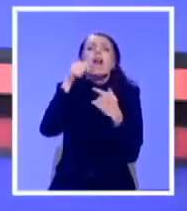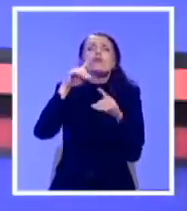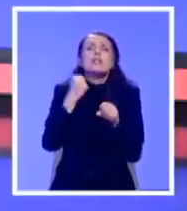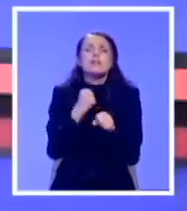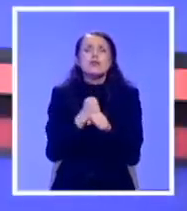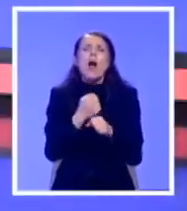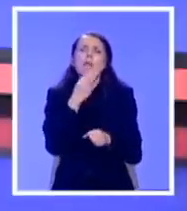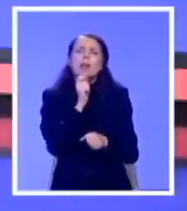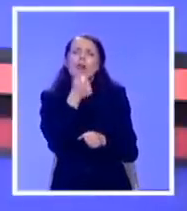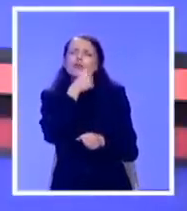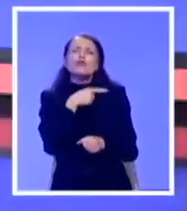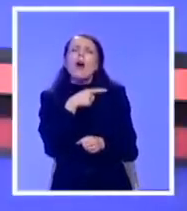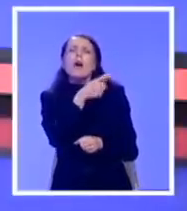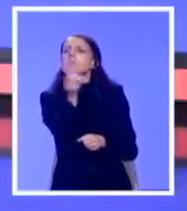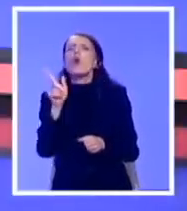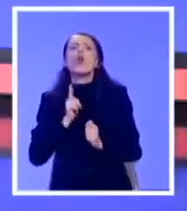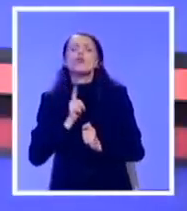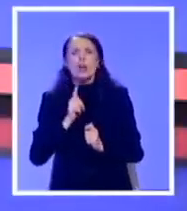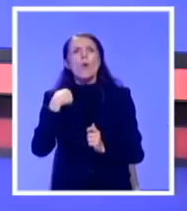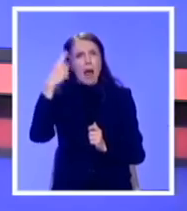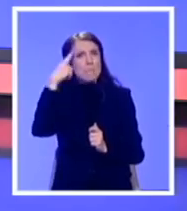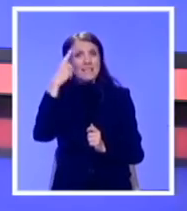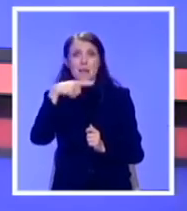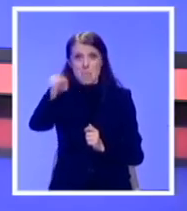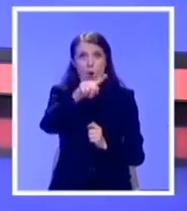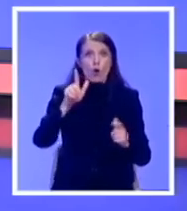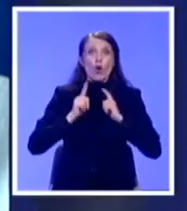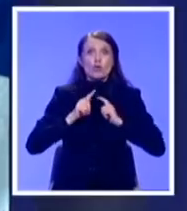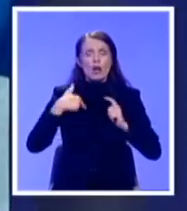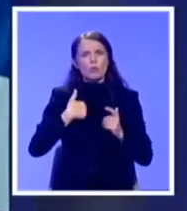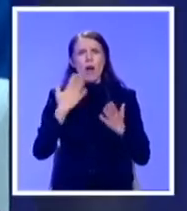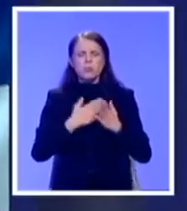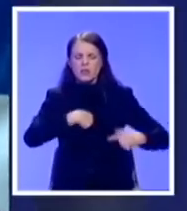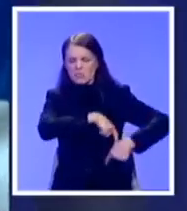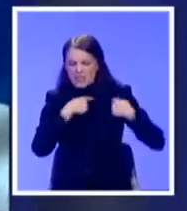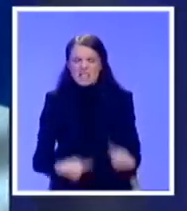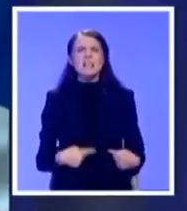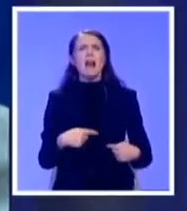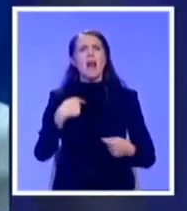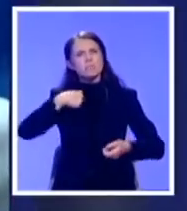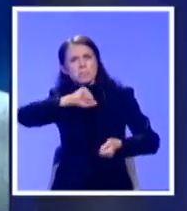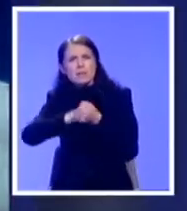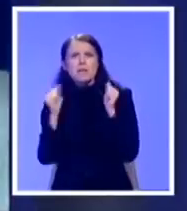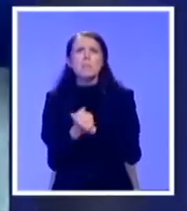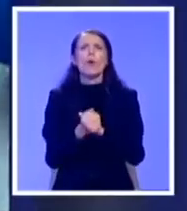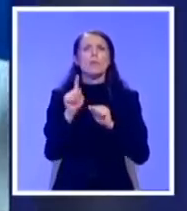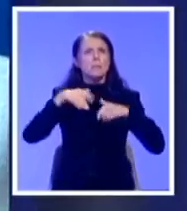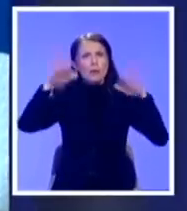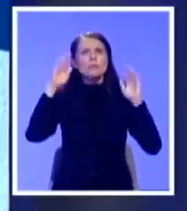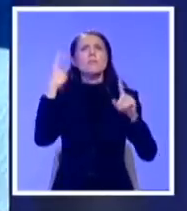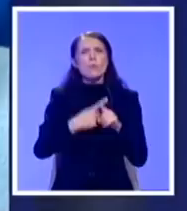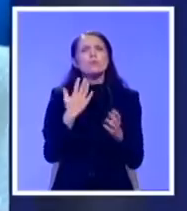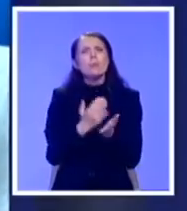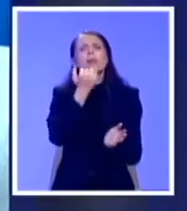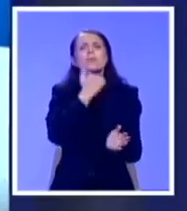Ja mislim da oni pre svega očekuju da budim iskren i borben kao što jesu. A šta očekuju? I pravičan. Ja verujem da